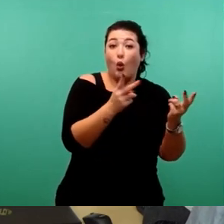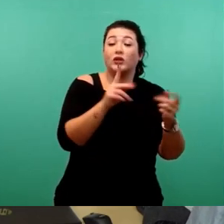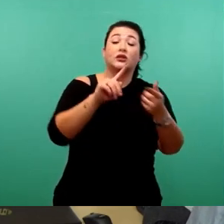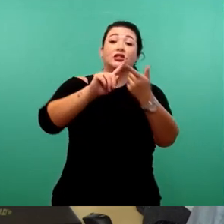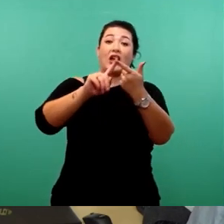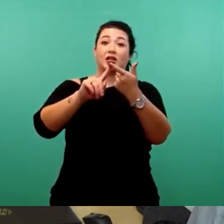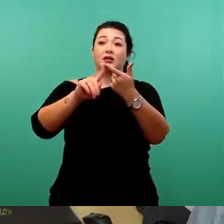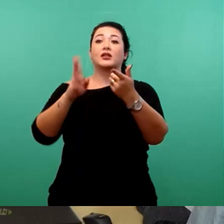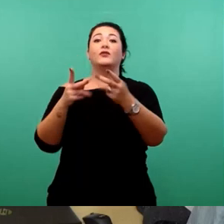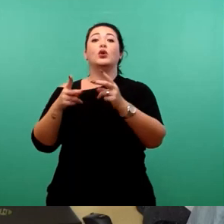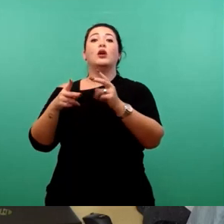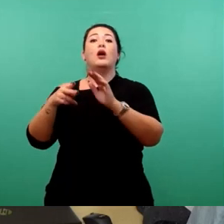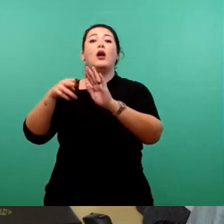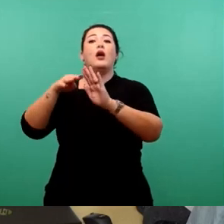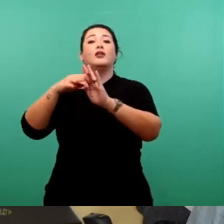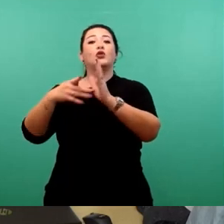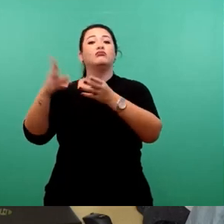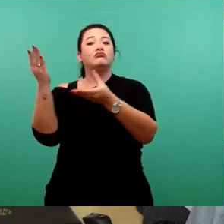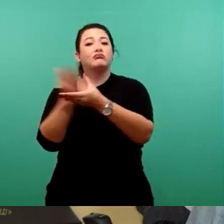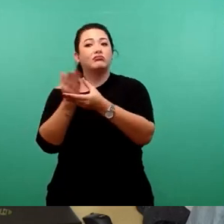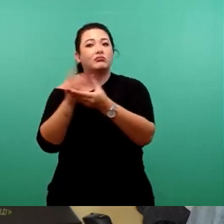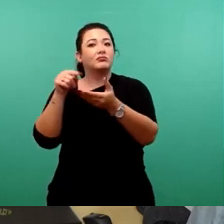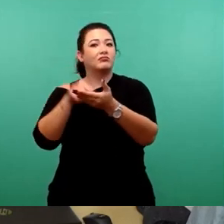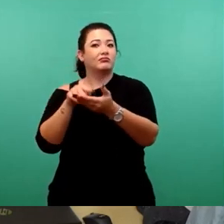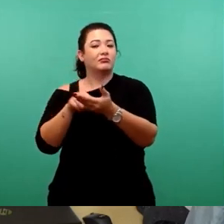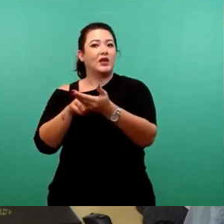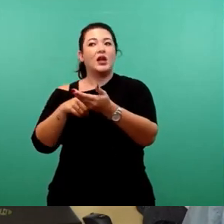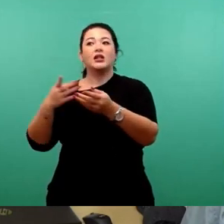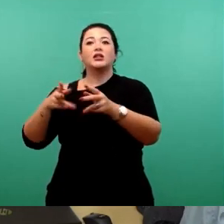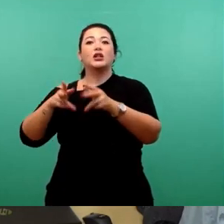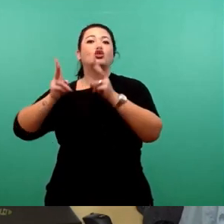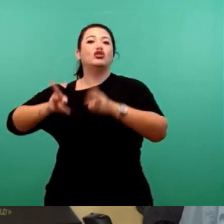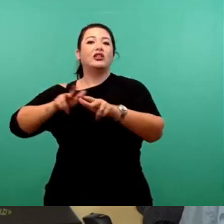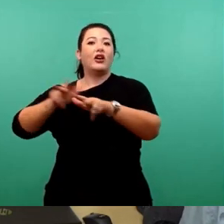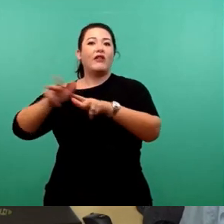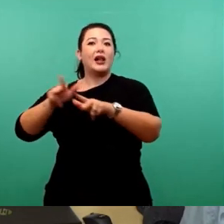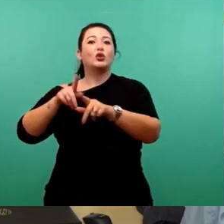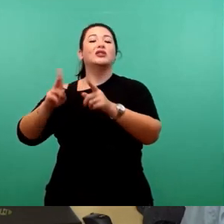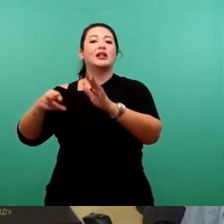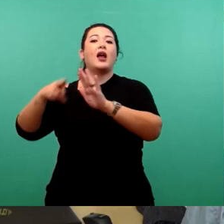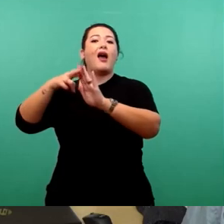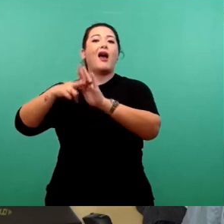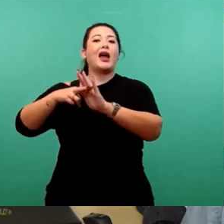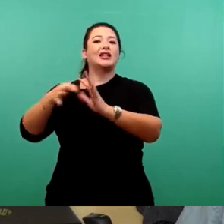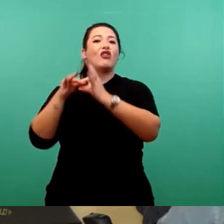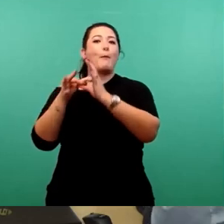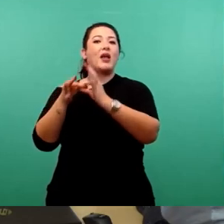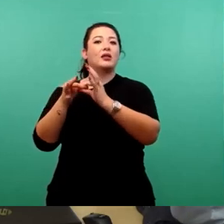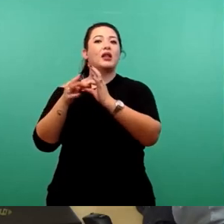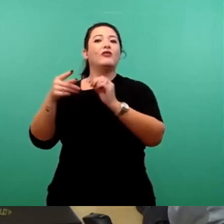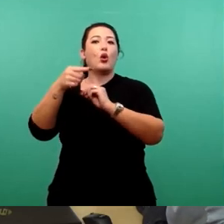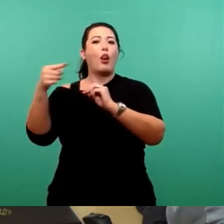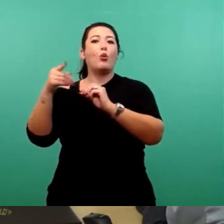in welchem Dokument strebt die Stadtverwaltung konkret an, um diese Bedingungen rechtsverbindlich für das Unternehmen Globus umzusetzen?